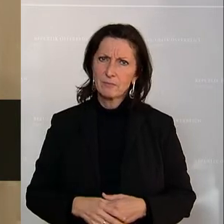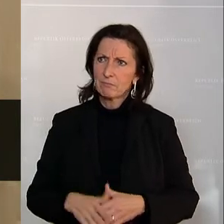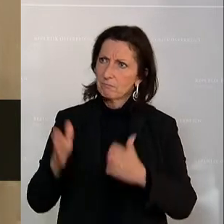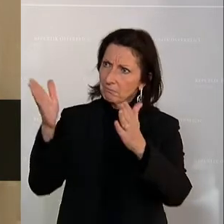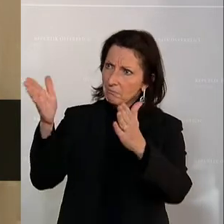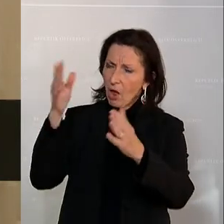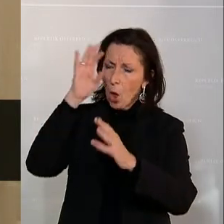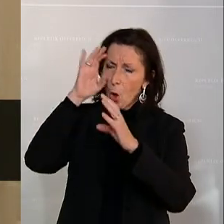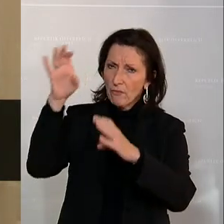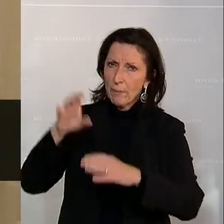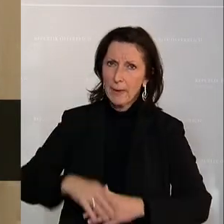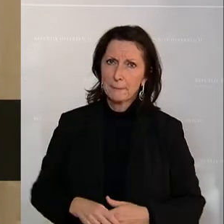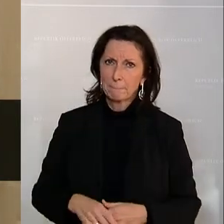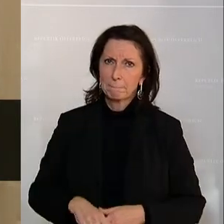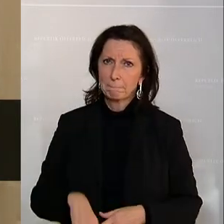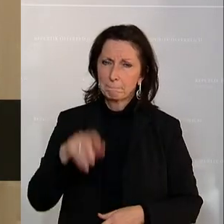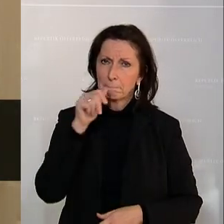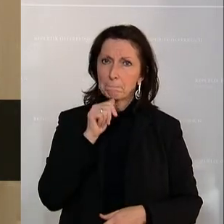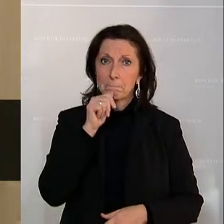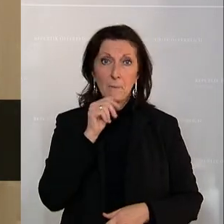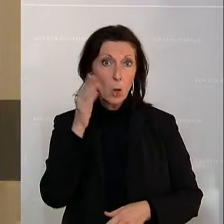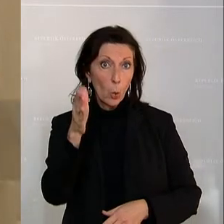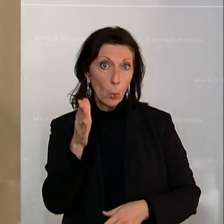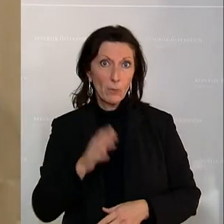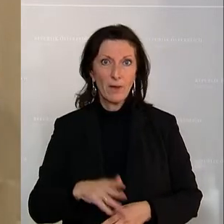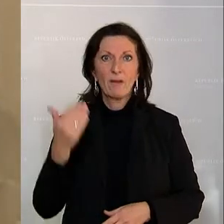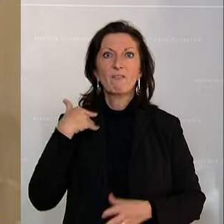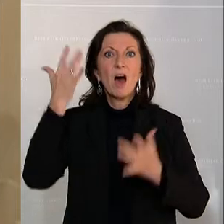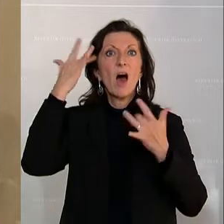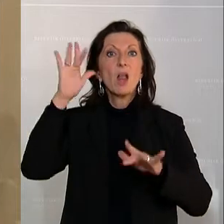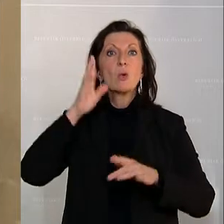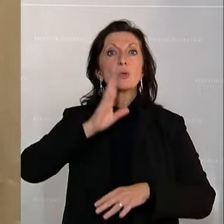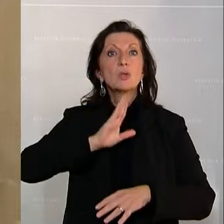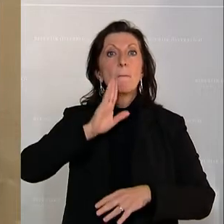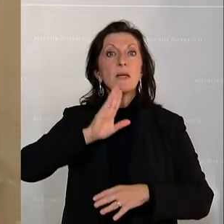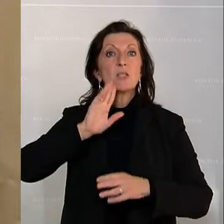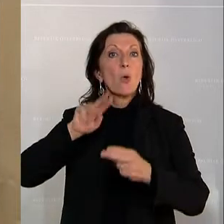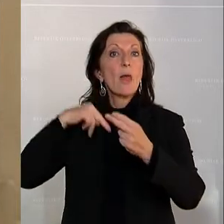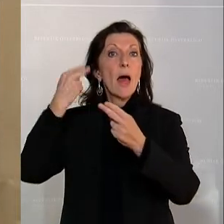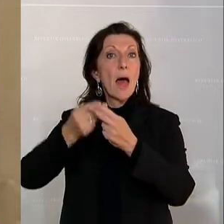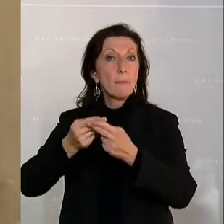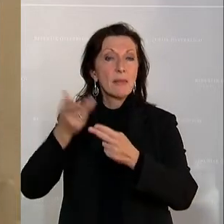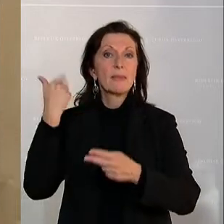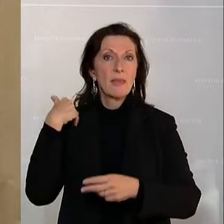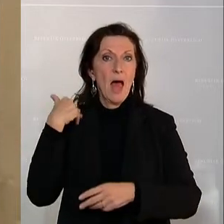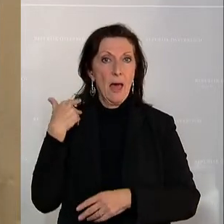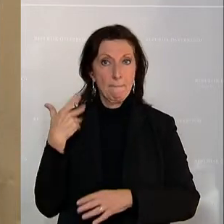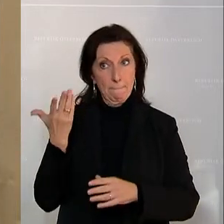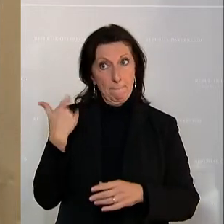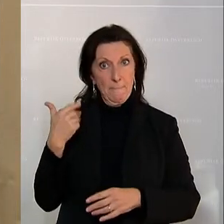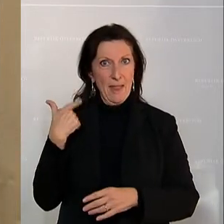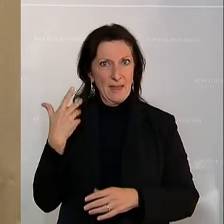und Grüne haben die Anpassung der Luxuspension im letzten Plenum aus der Pensionsanpassung herausgenommen,